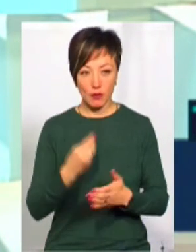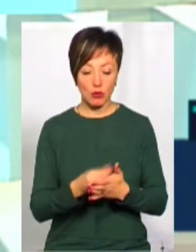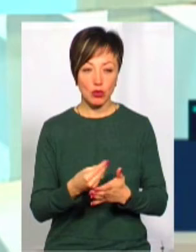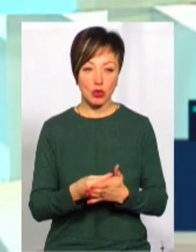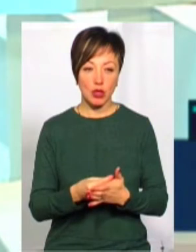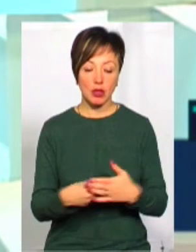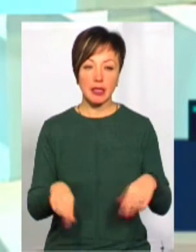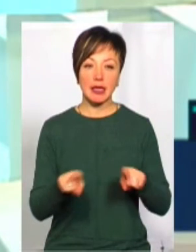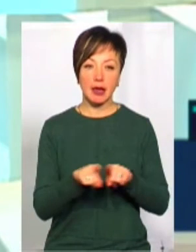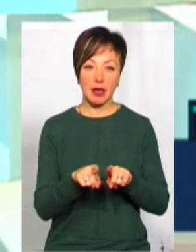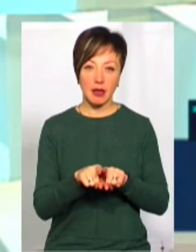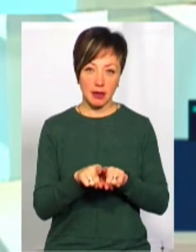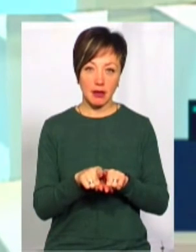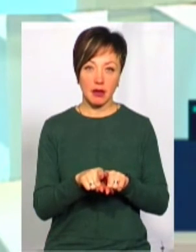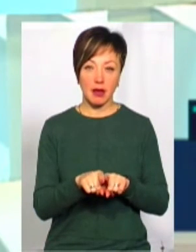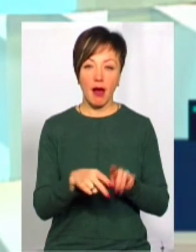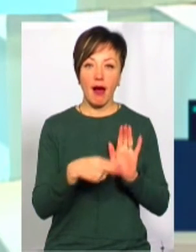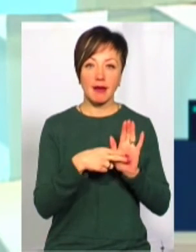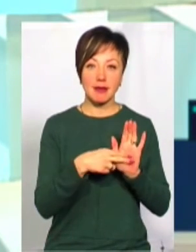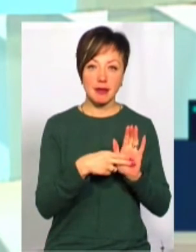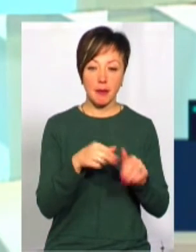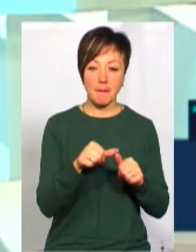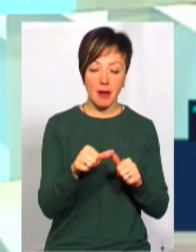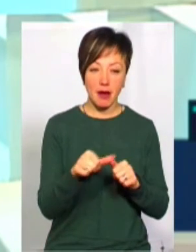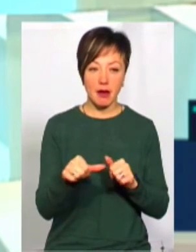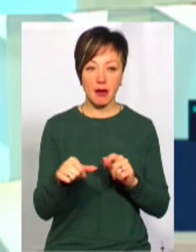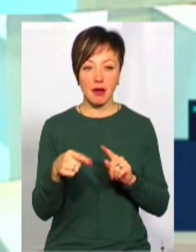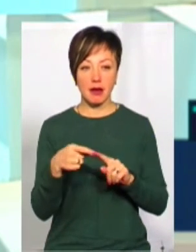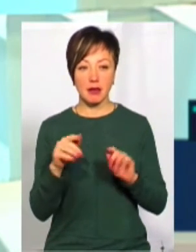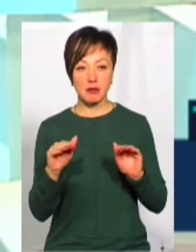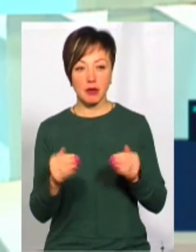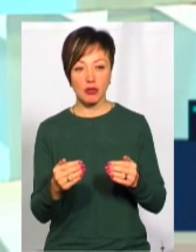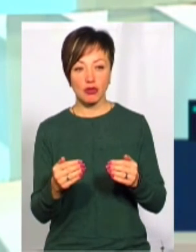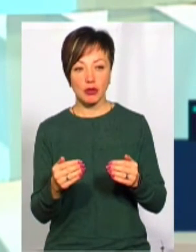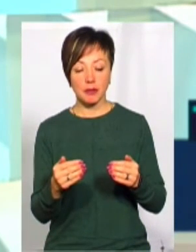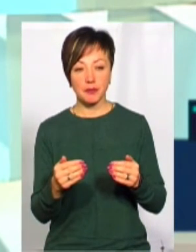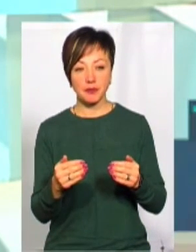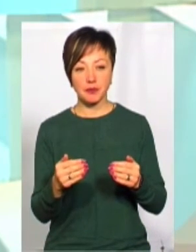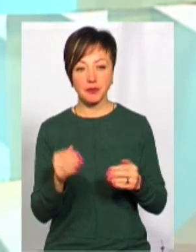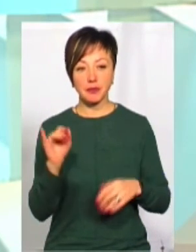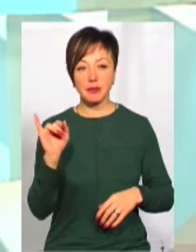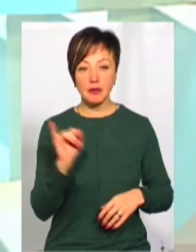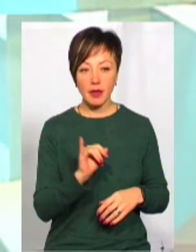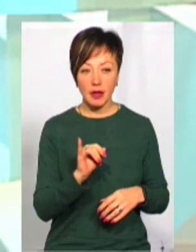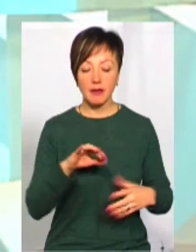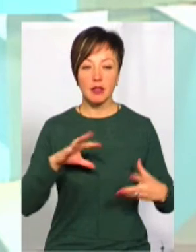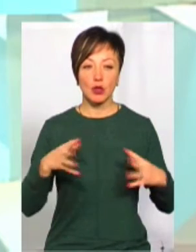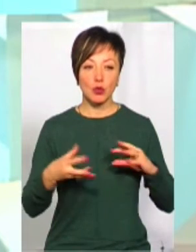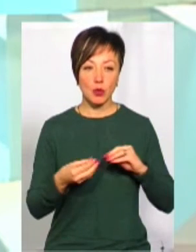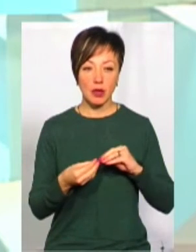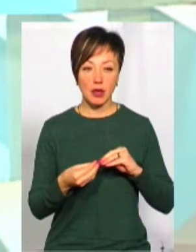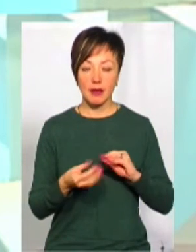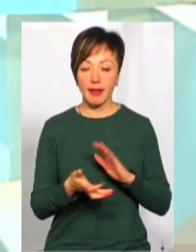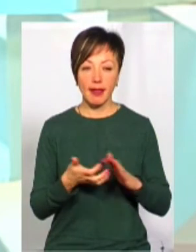бюджету таких статей, як акциз на пальне зменшення. І, відповідно, якби в результаті